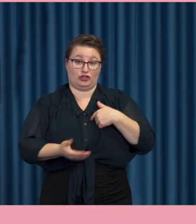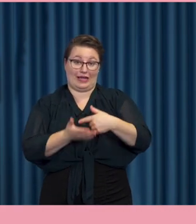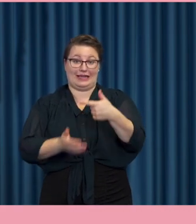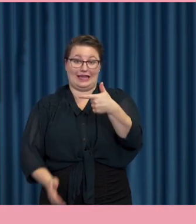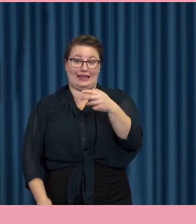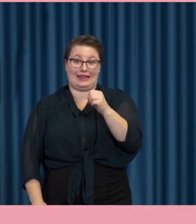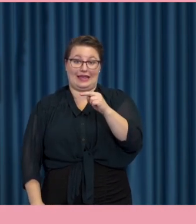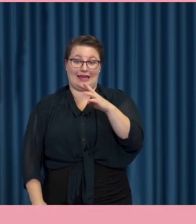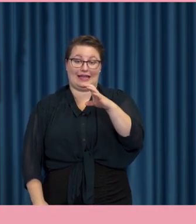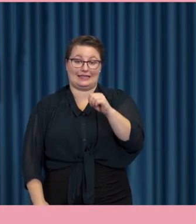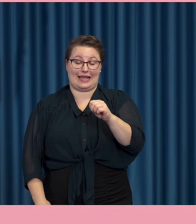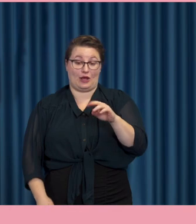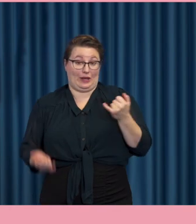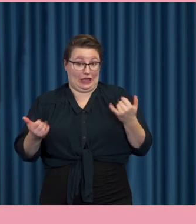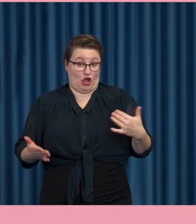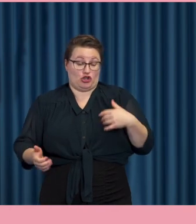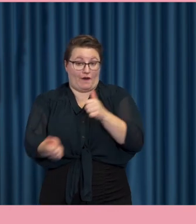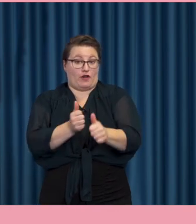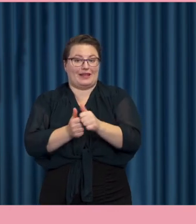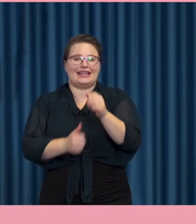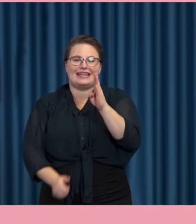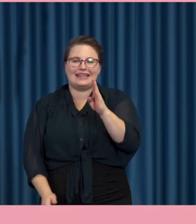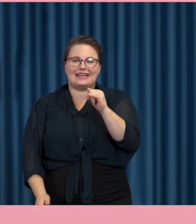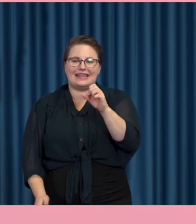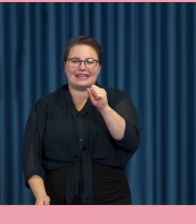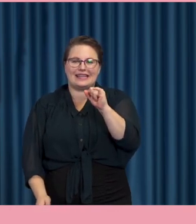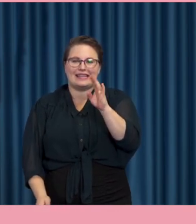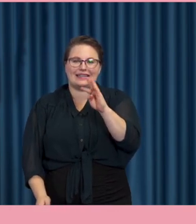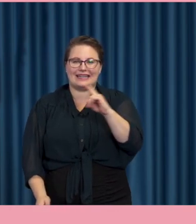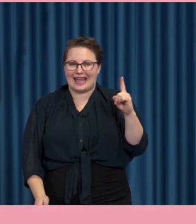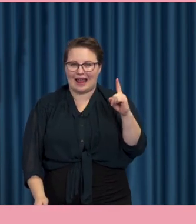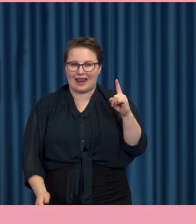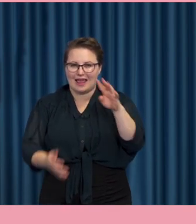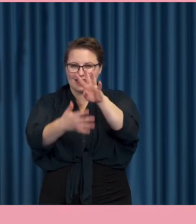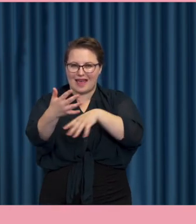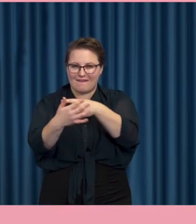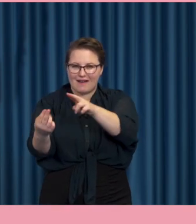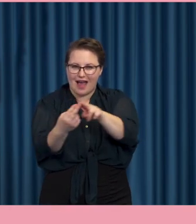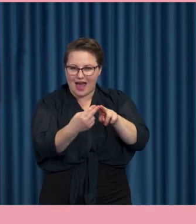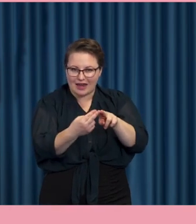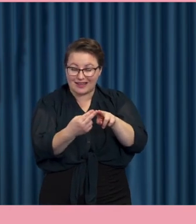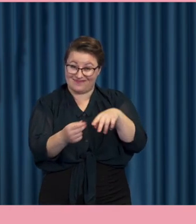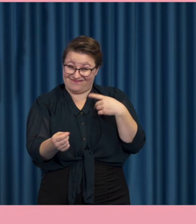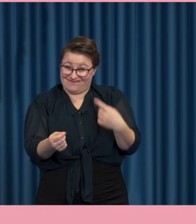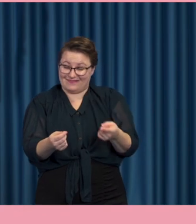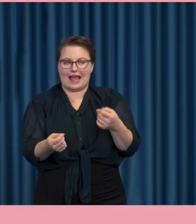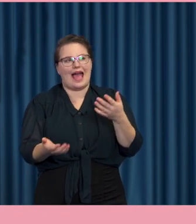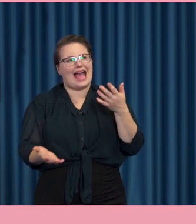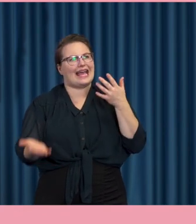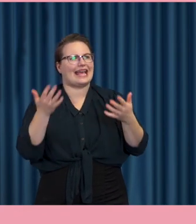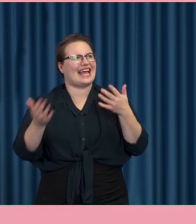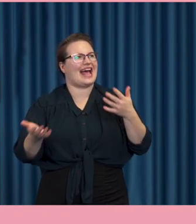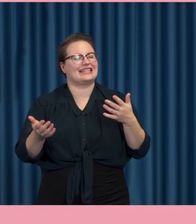Jag heter Therese och jag företräder nu Digidel-nätverket. Och Digidel-nätverket är en